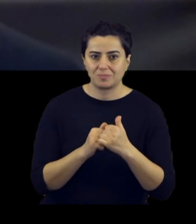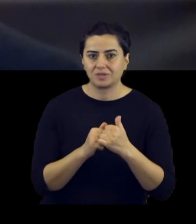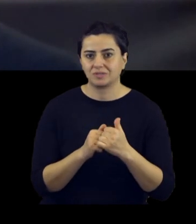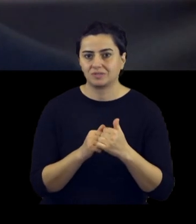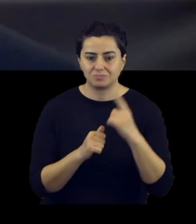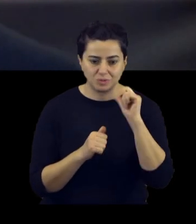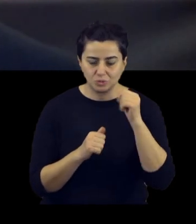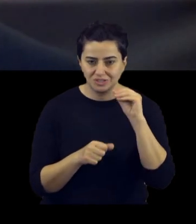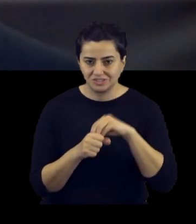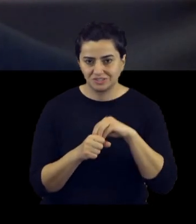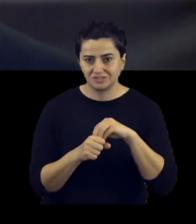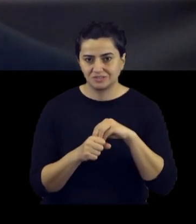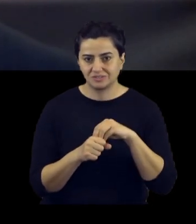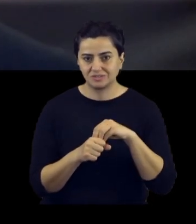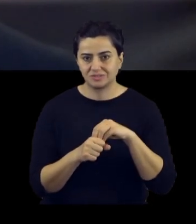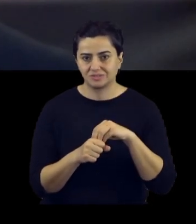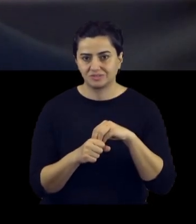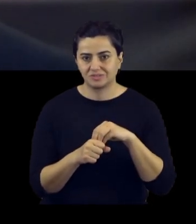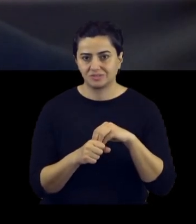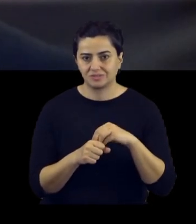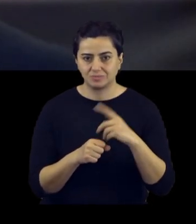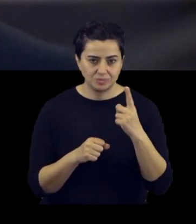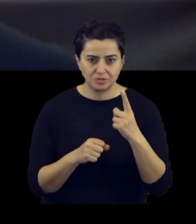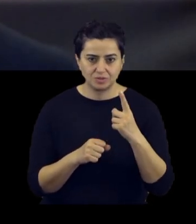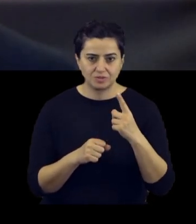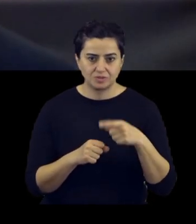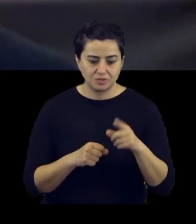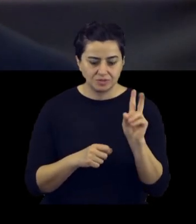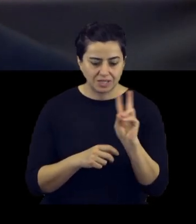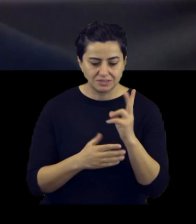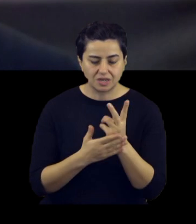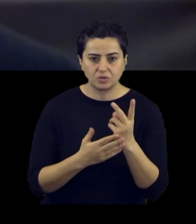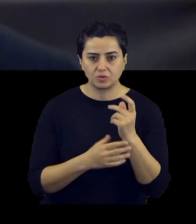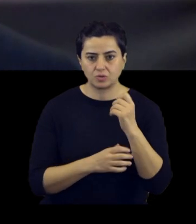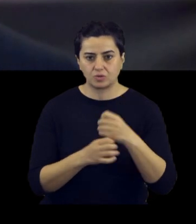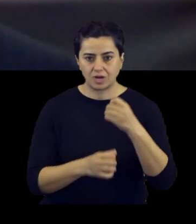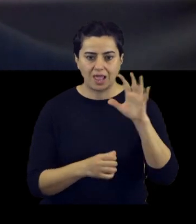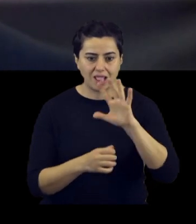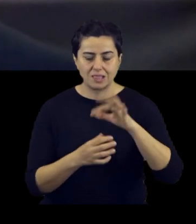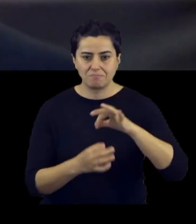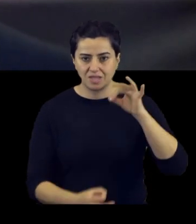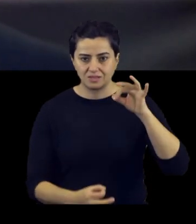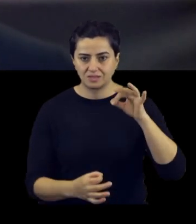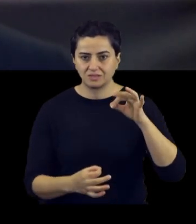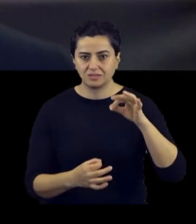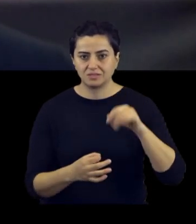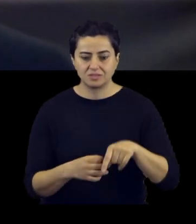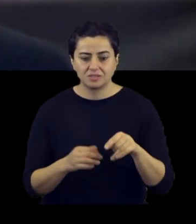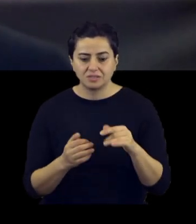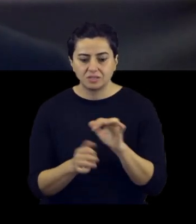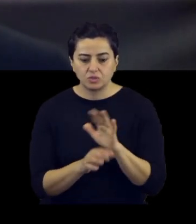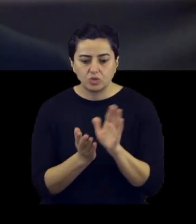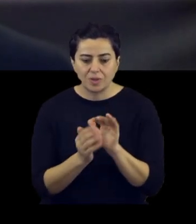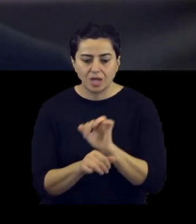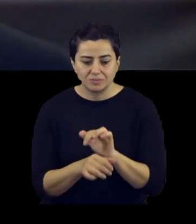araya gelerek bir gün içerisinde bir kol tasarladık. Robotik kol tasarladık ve 50 metre derinlikteki masur